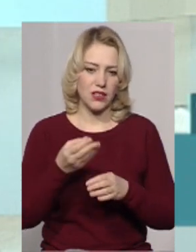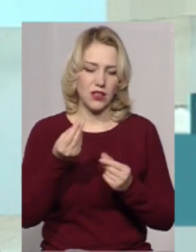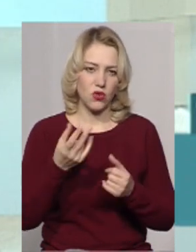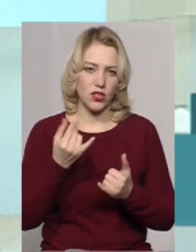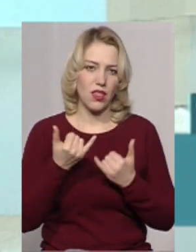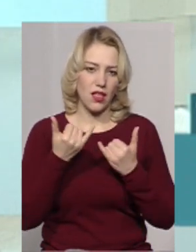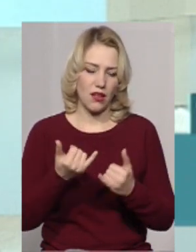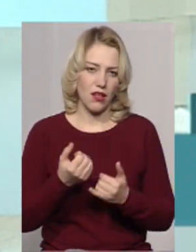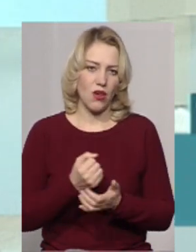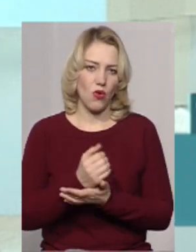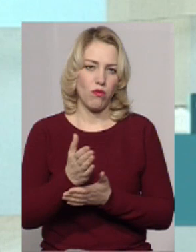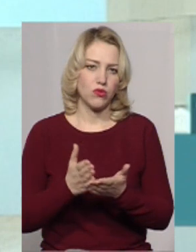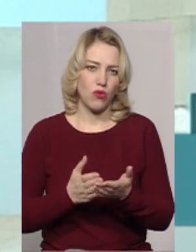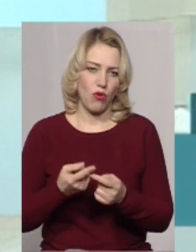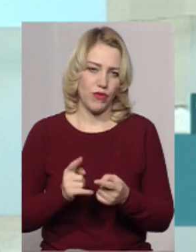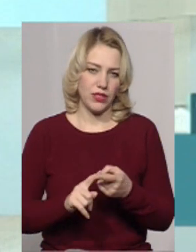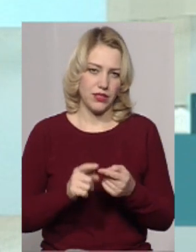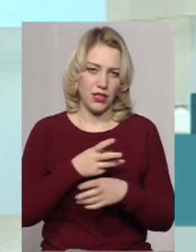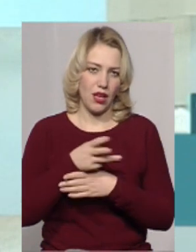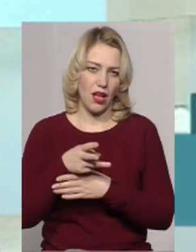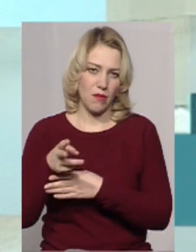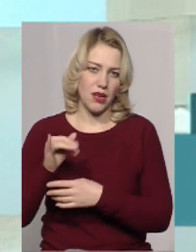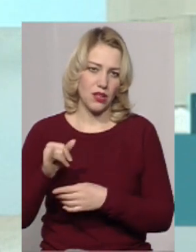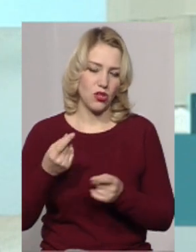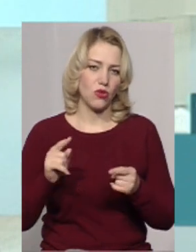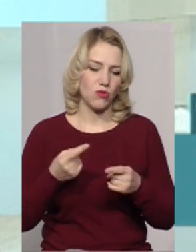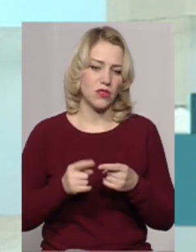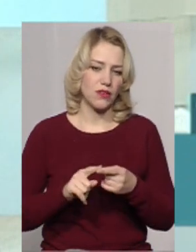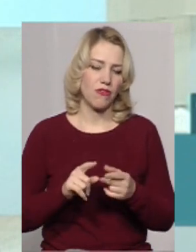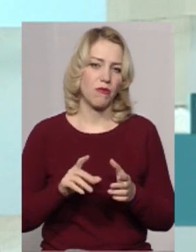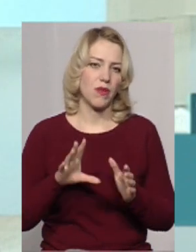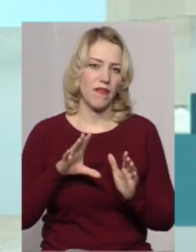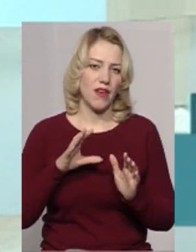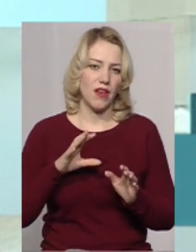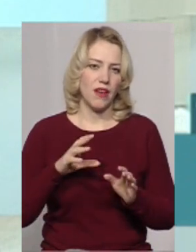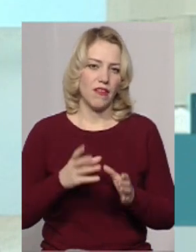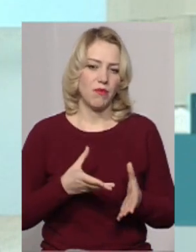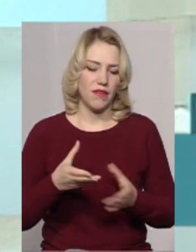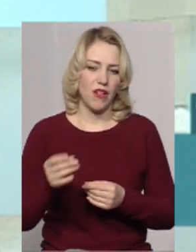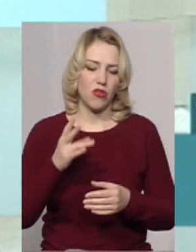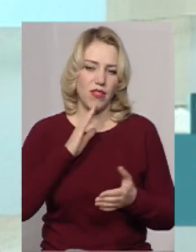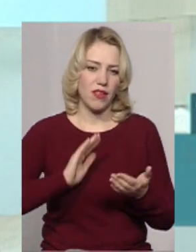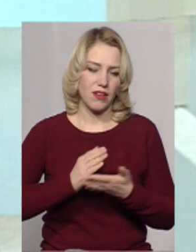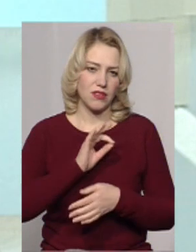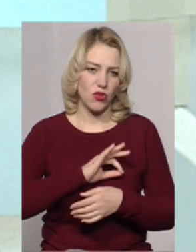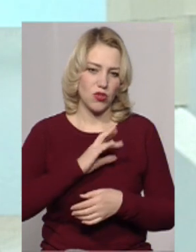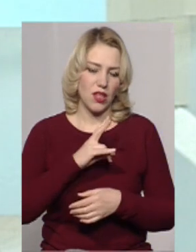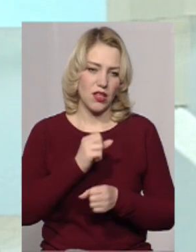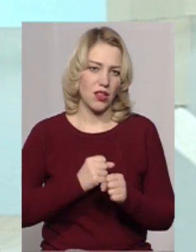обслуговування, і загалом всі ці причини впливали на якість використання і безпосередньо на роботу